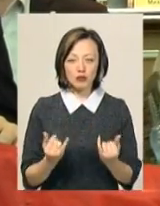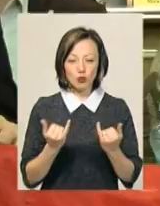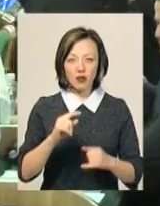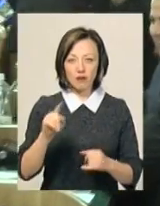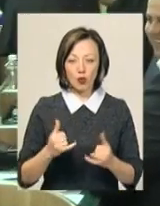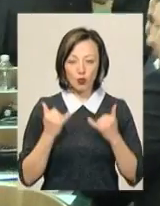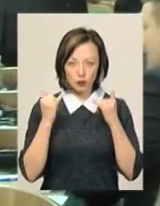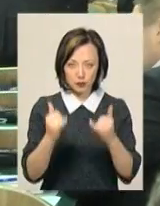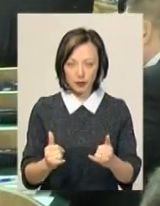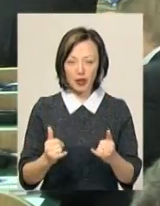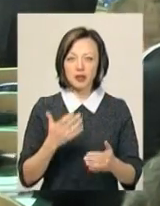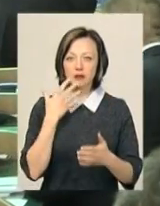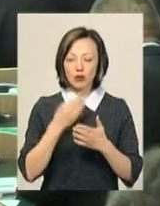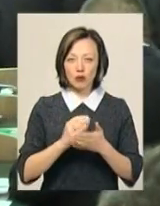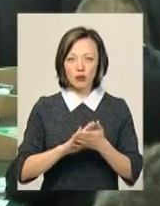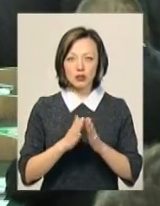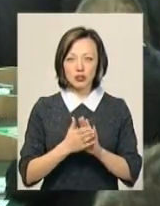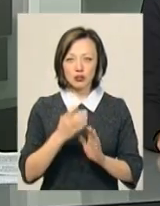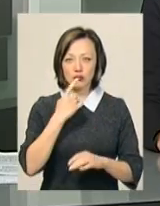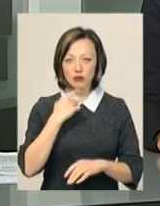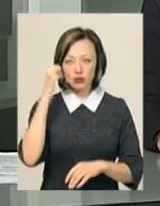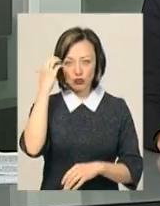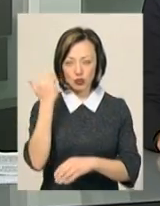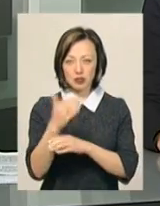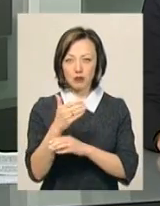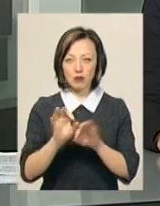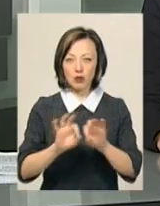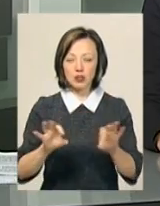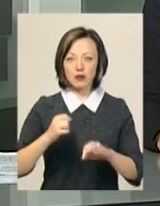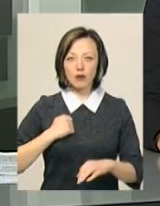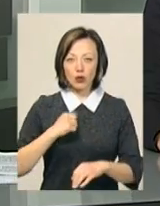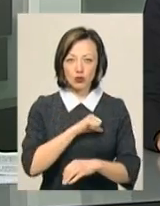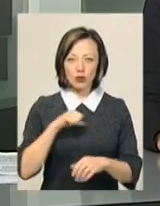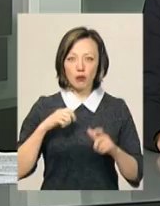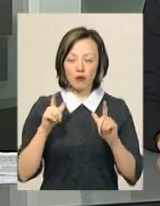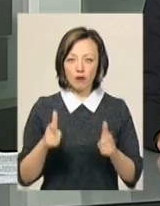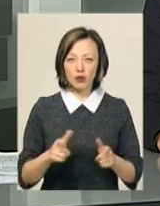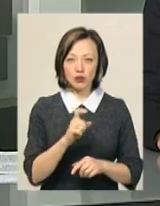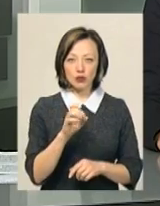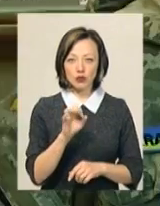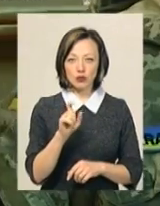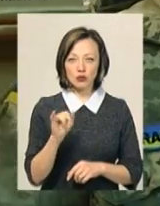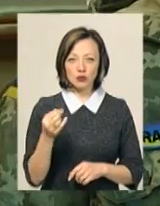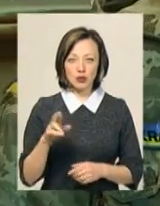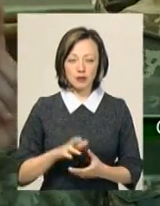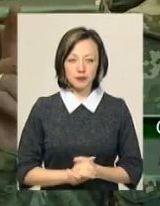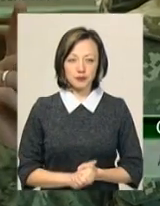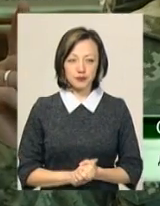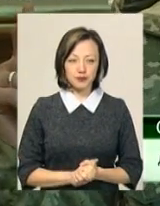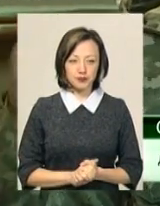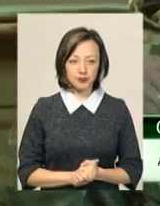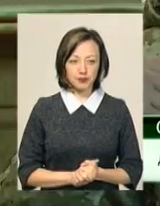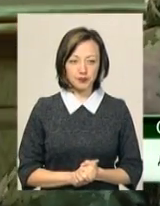задовольнили. Свою позицію щодо червоно-чорного стягу пояснив воїн-доброволець Олег Зозуля. У кожного